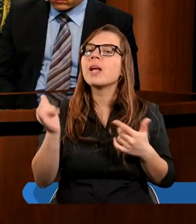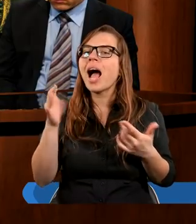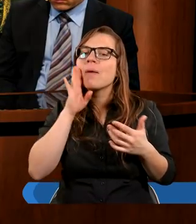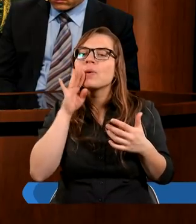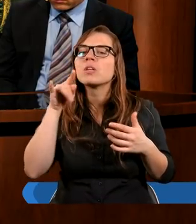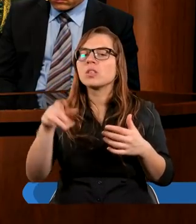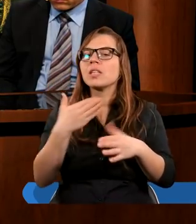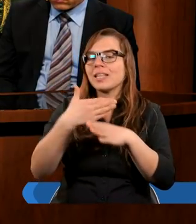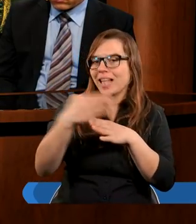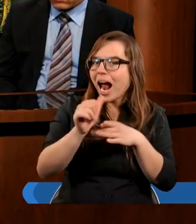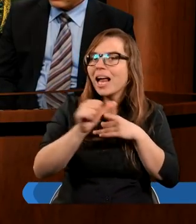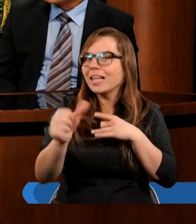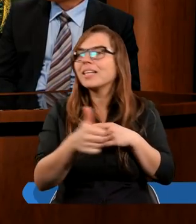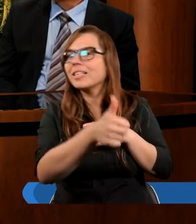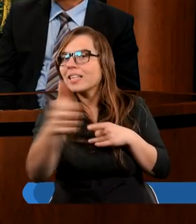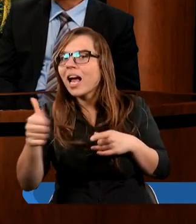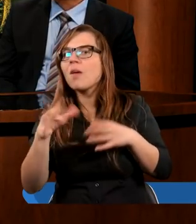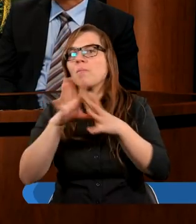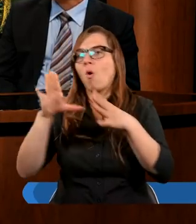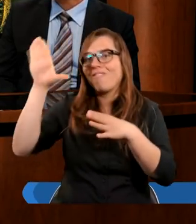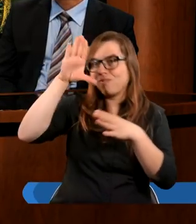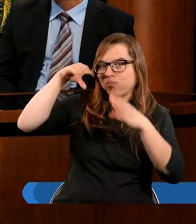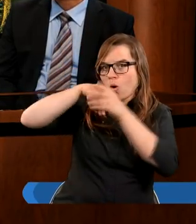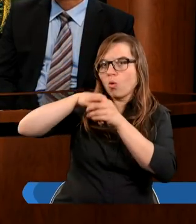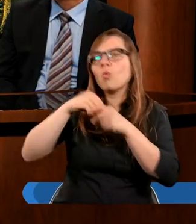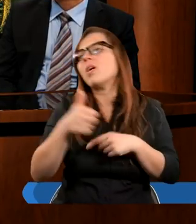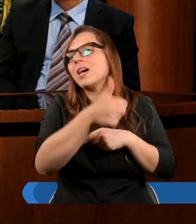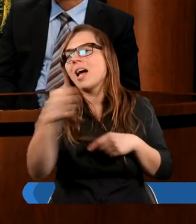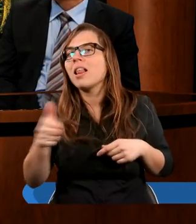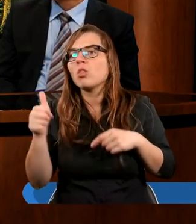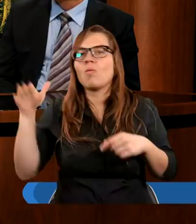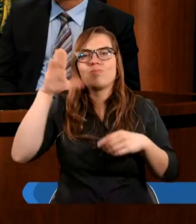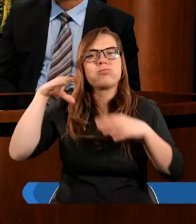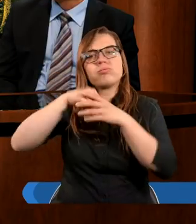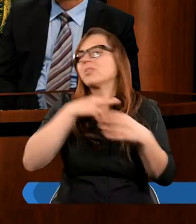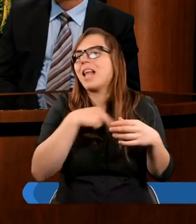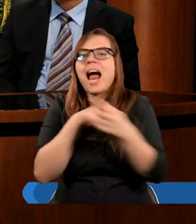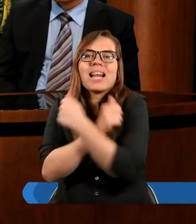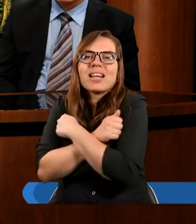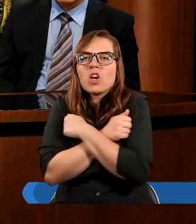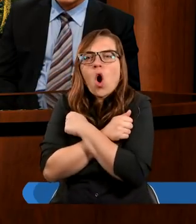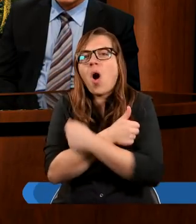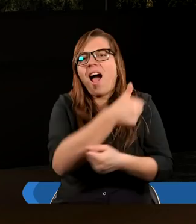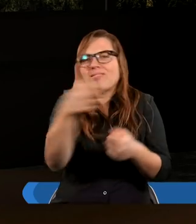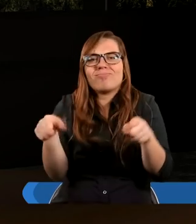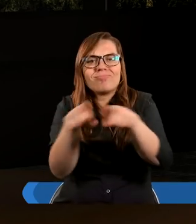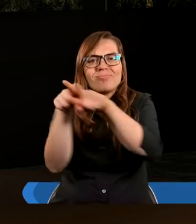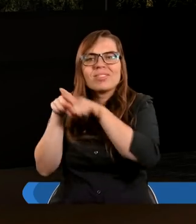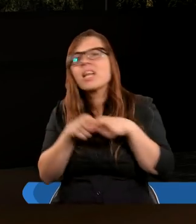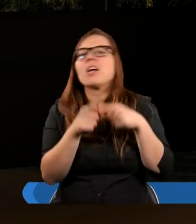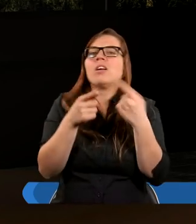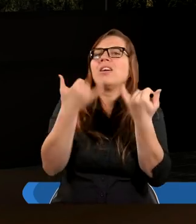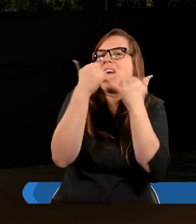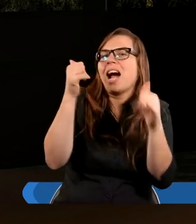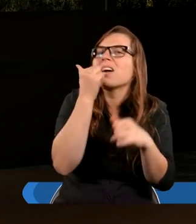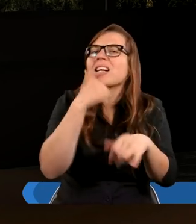ciągle tworzymy tą jedność, bo w Bogu jesteśmy jedną. Pan Bóg nas kocha wszystkich, stworzył nas wszystkich, różnych